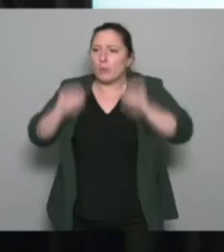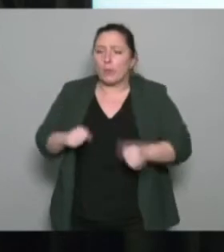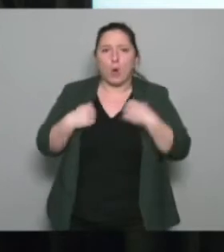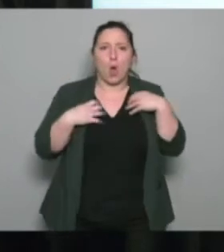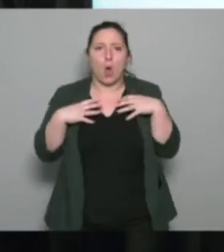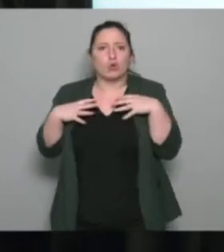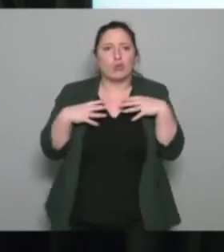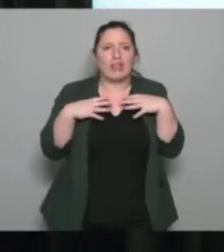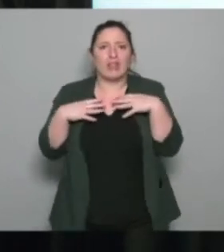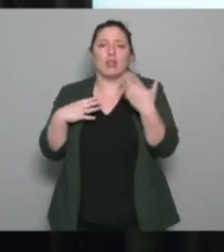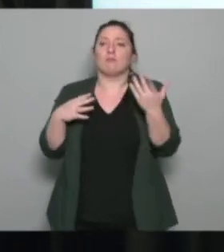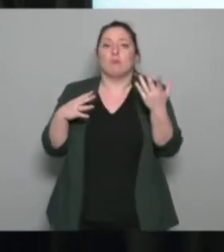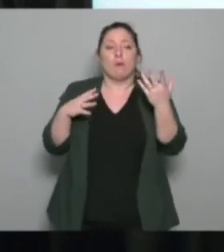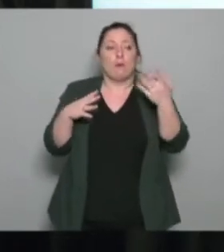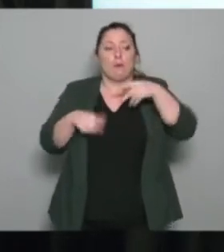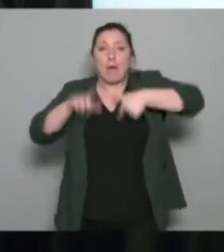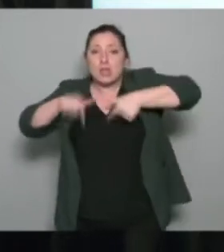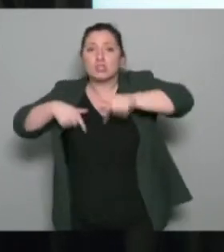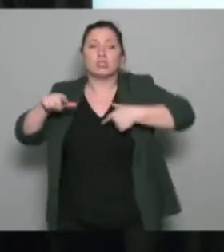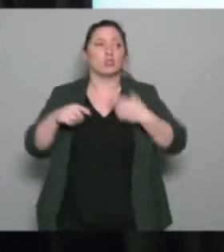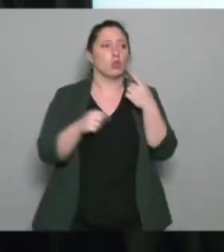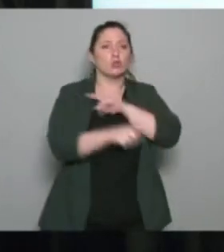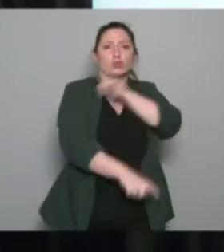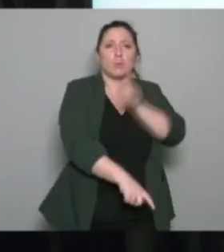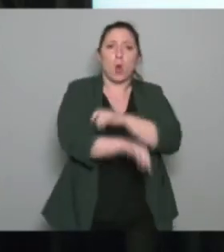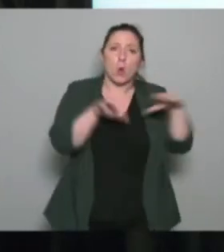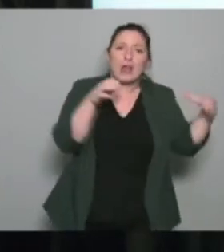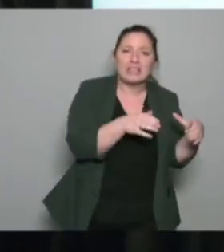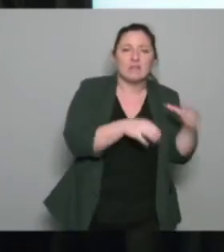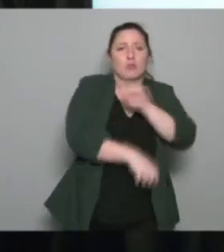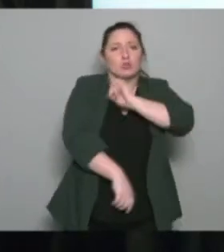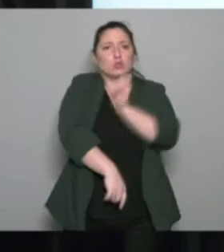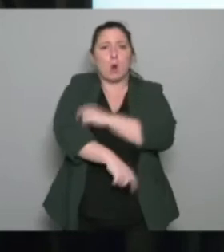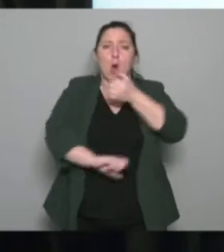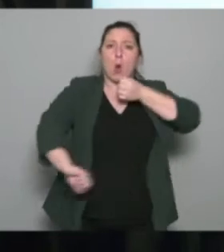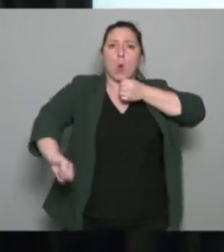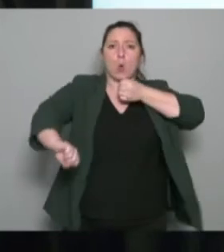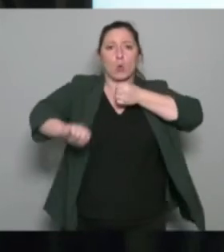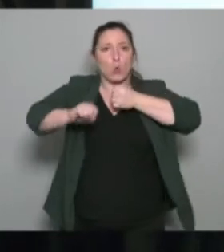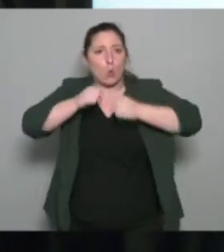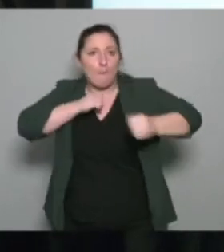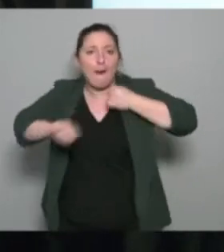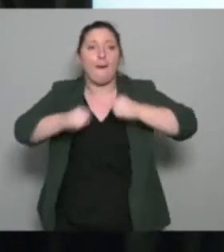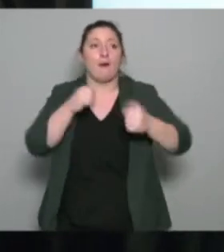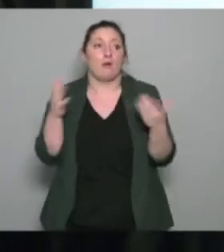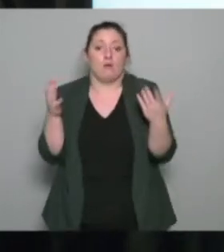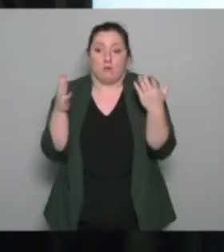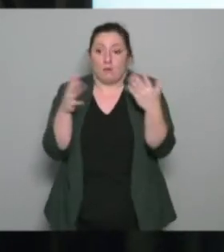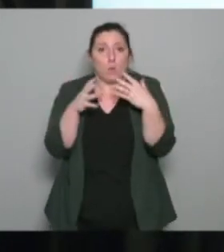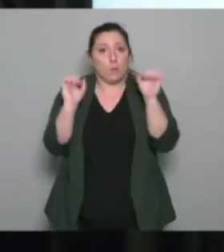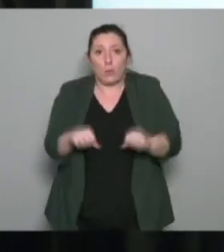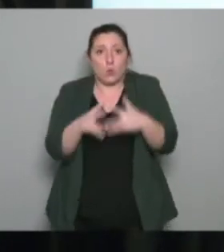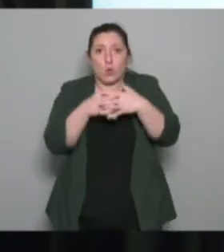pédestre de la marche à pied du sport collectif du sport de combat de manière tout à fait en loisir et pour se